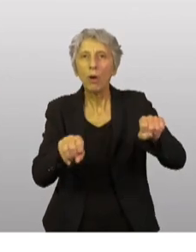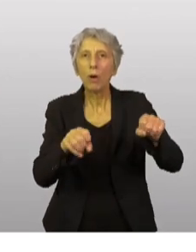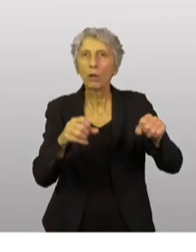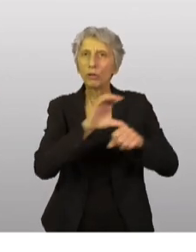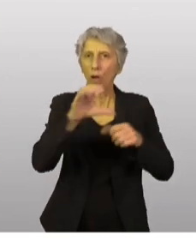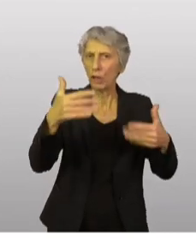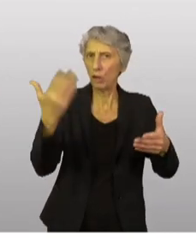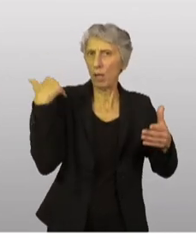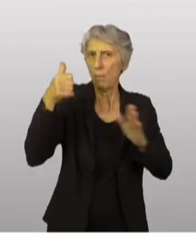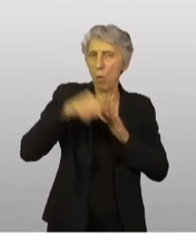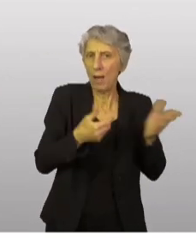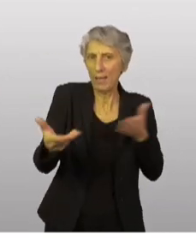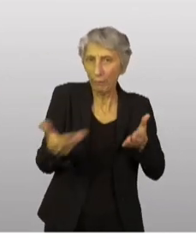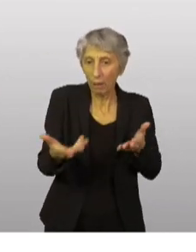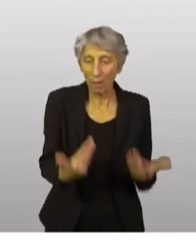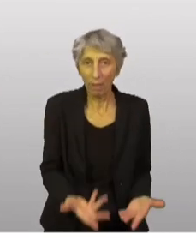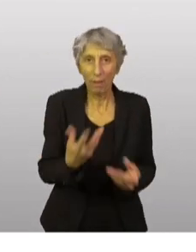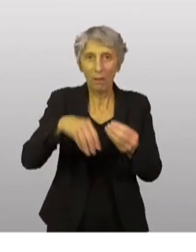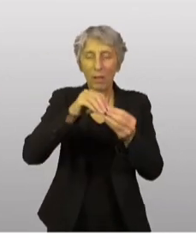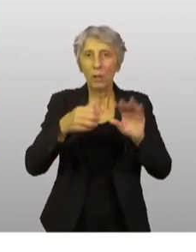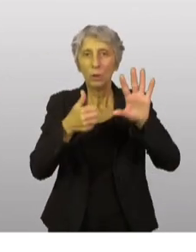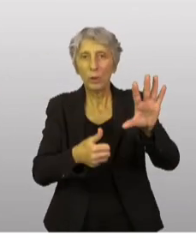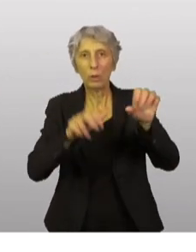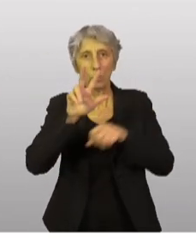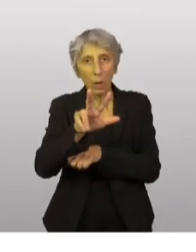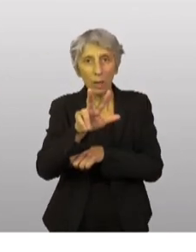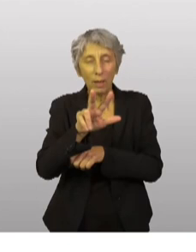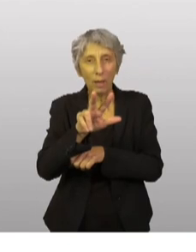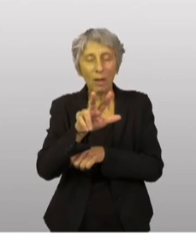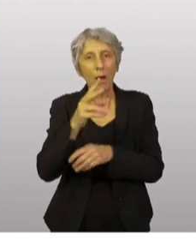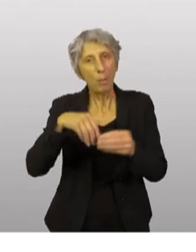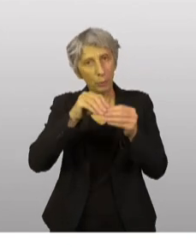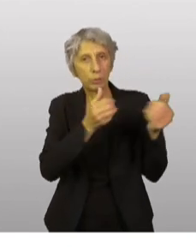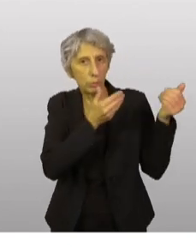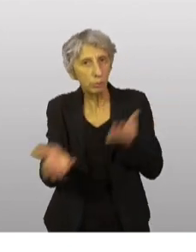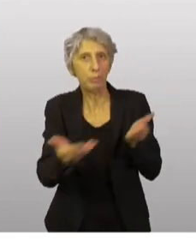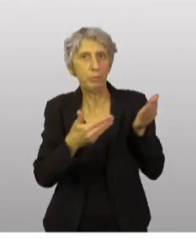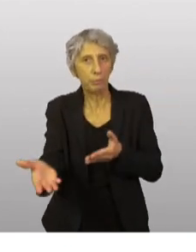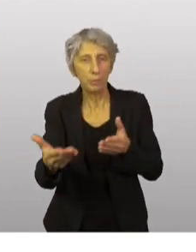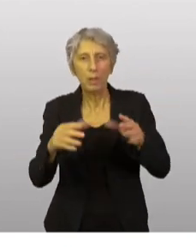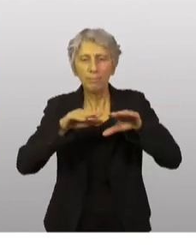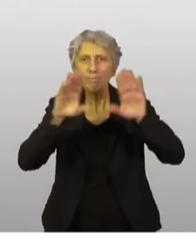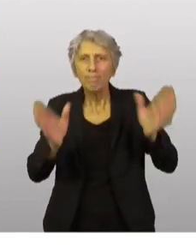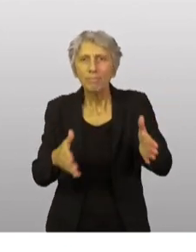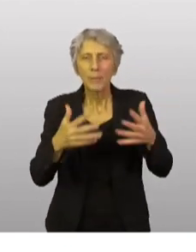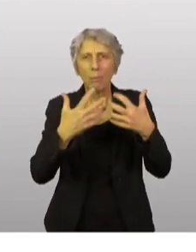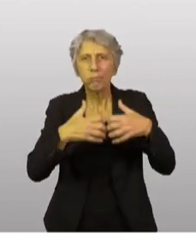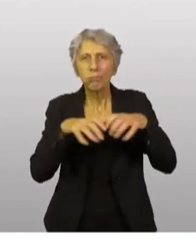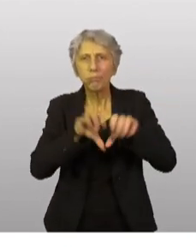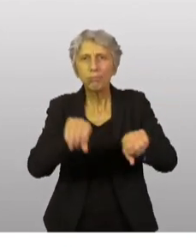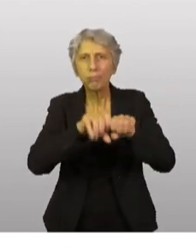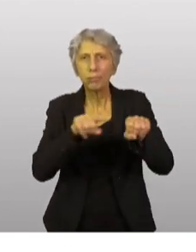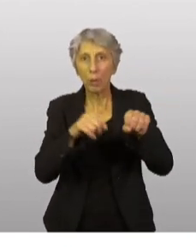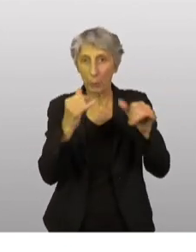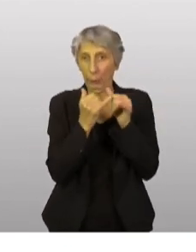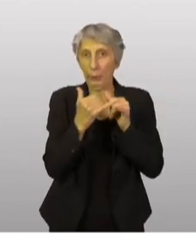mois dernier, 63 générateurs supplémentaires, donc des générateurs de haute puissance, cette fois plus